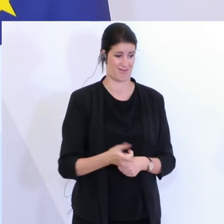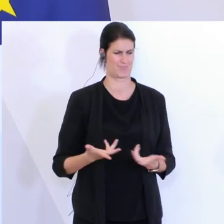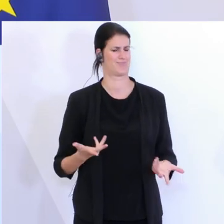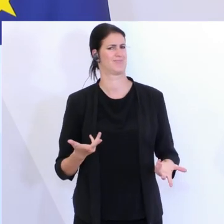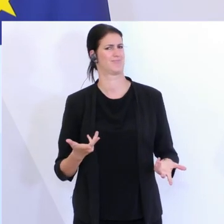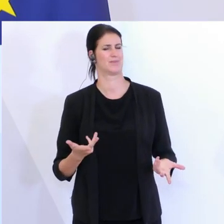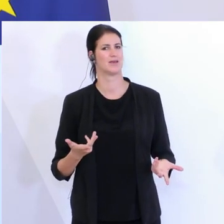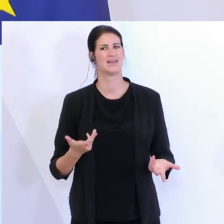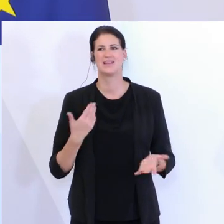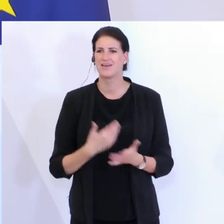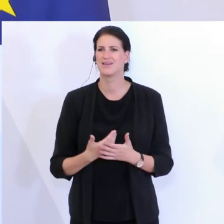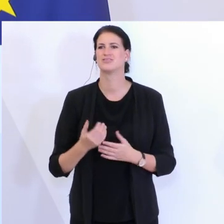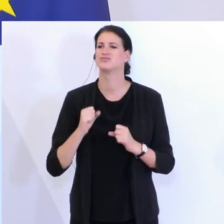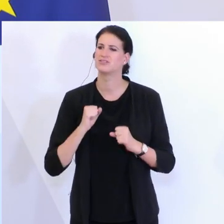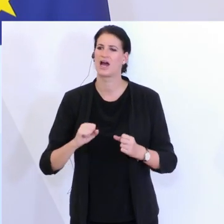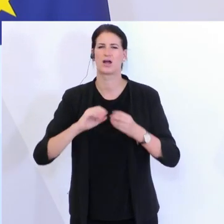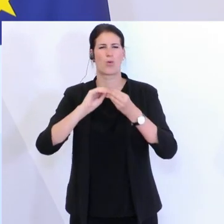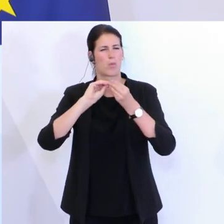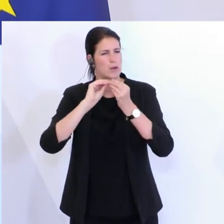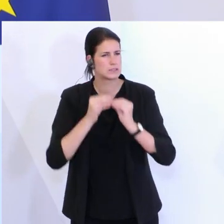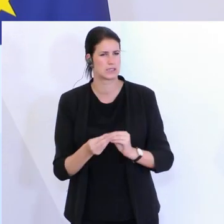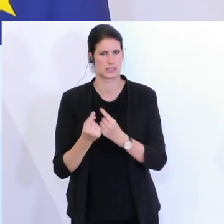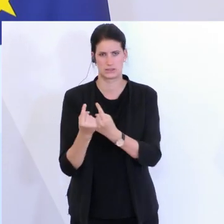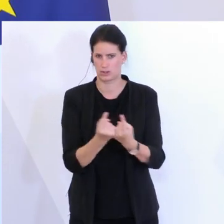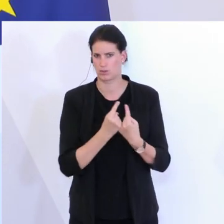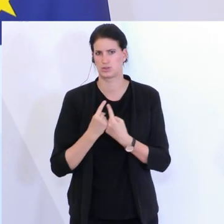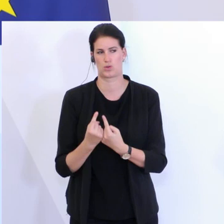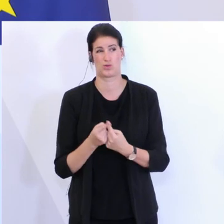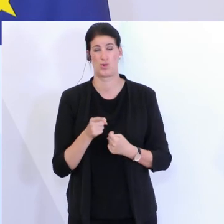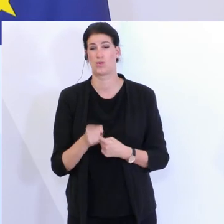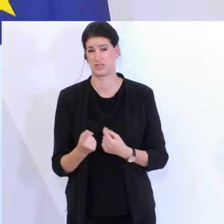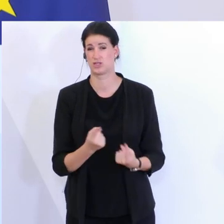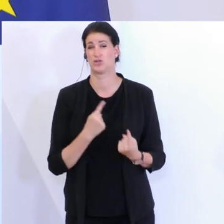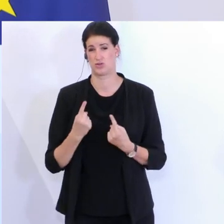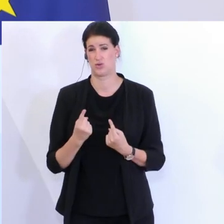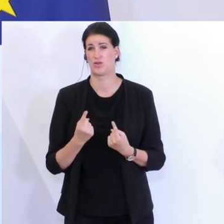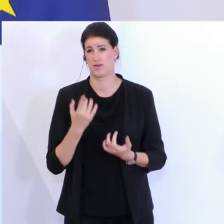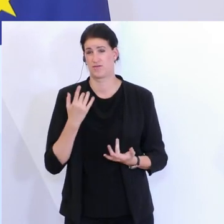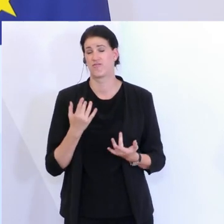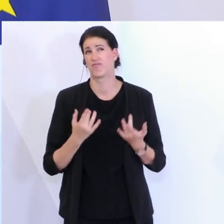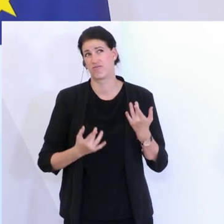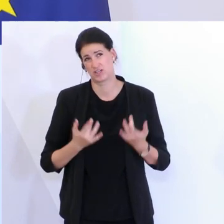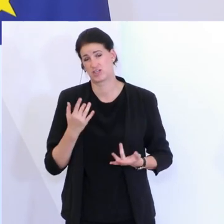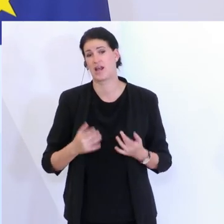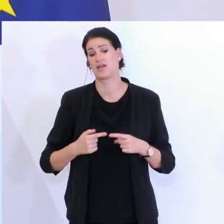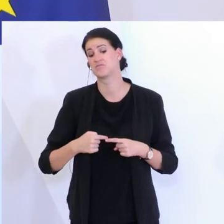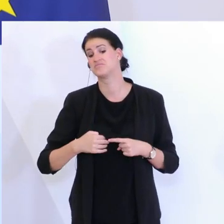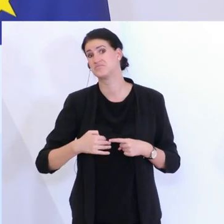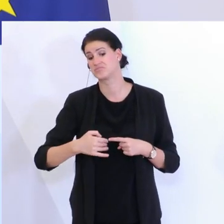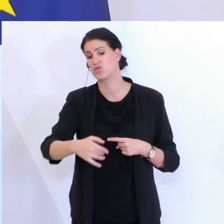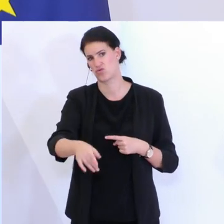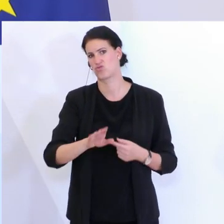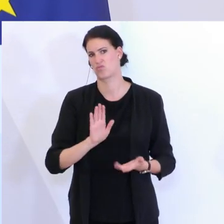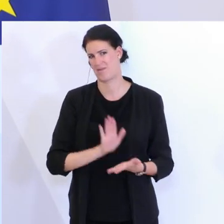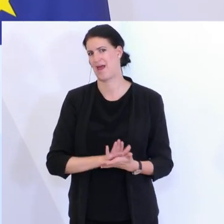haben also eine extrem komplexe Situation und die wird sich möglicherweise auch noch in den nächsten Wochen und Monaten weiter so